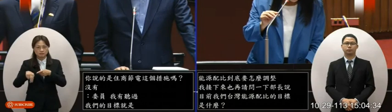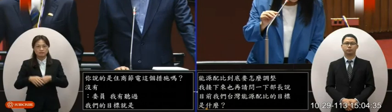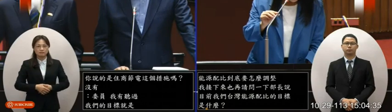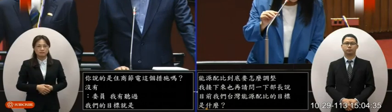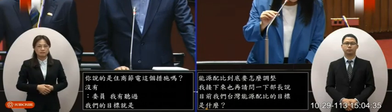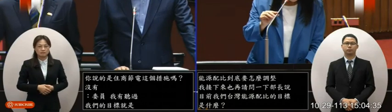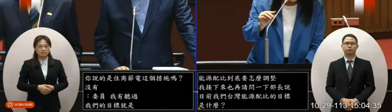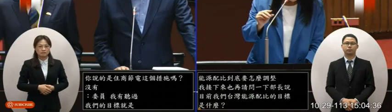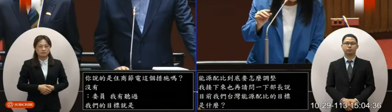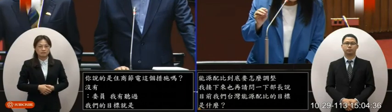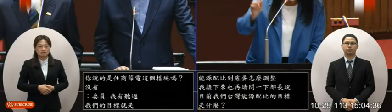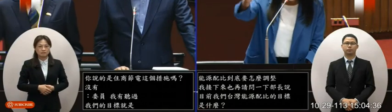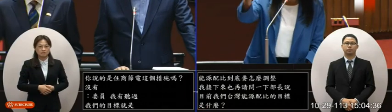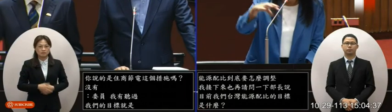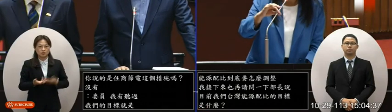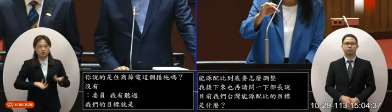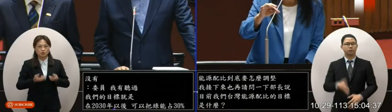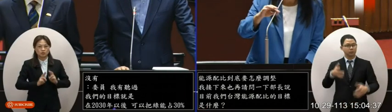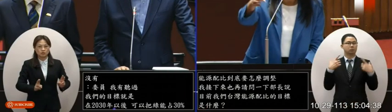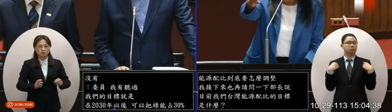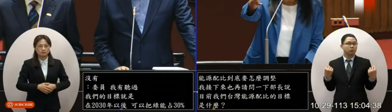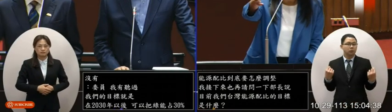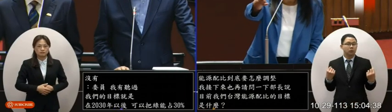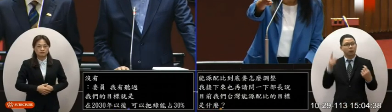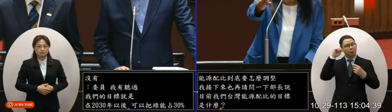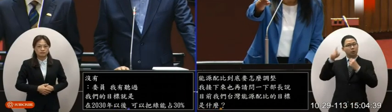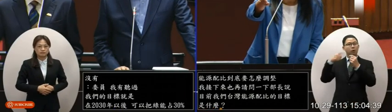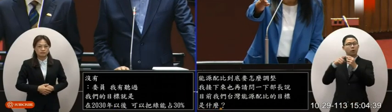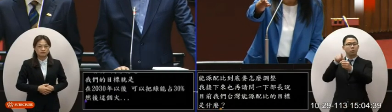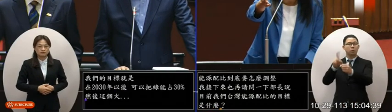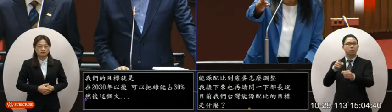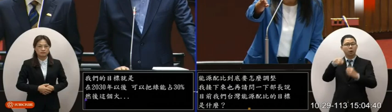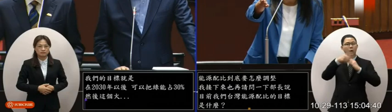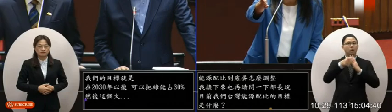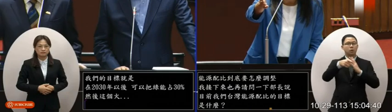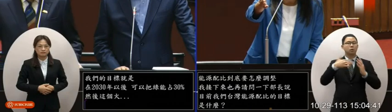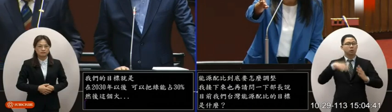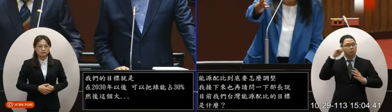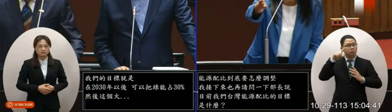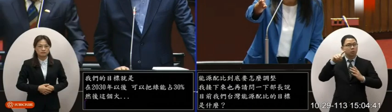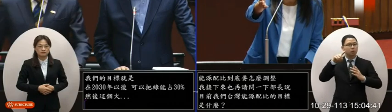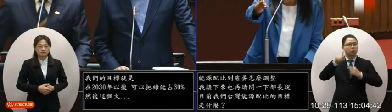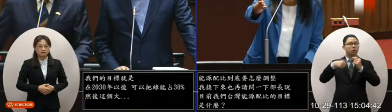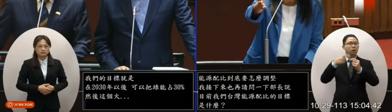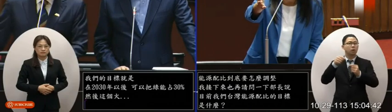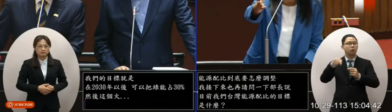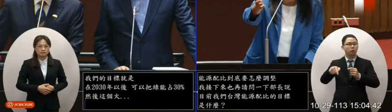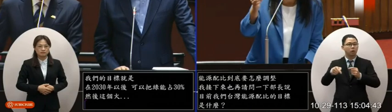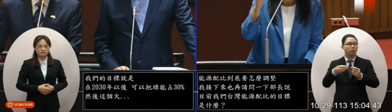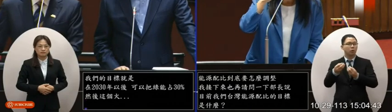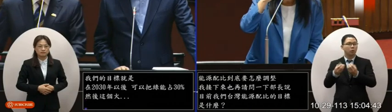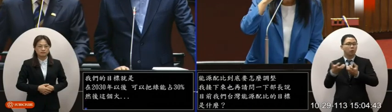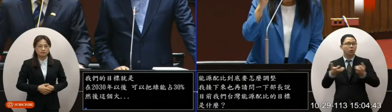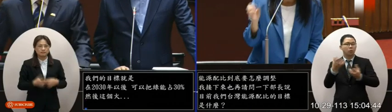然後這個那本來本來明年的目標呢院長你知道我們的能源配比到明年的目標